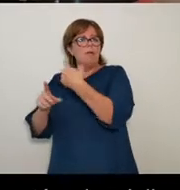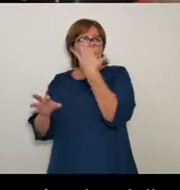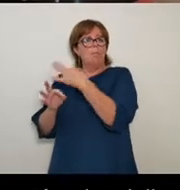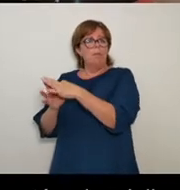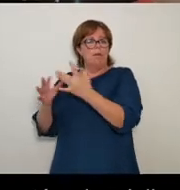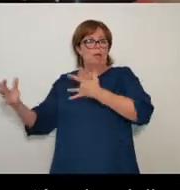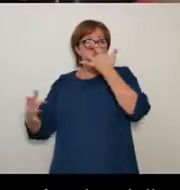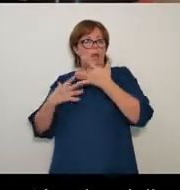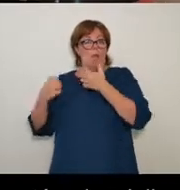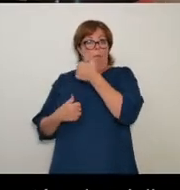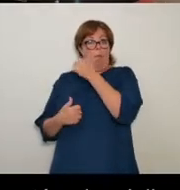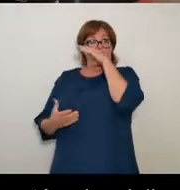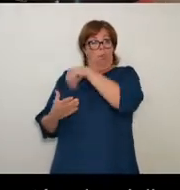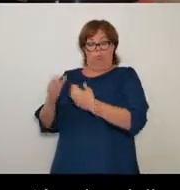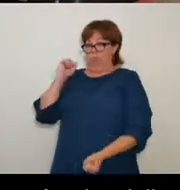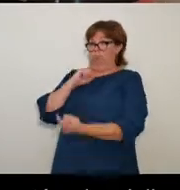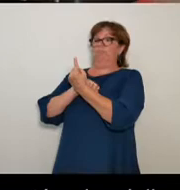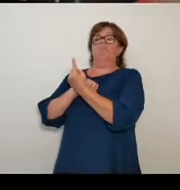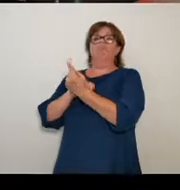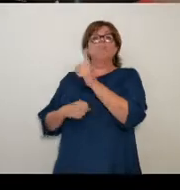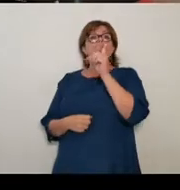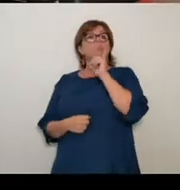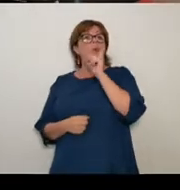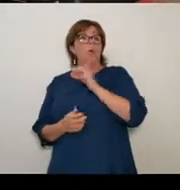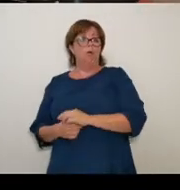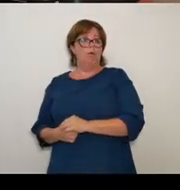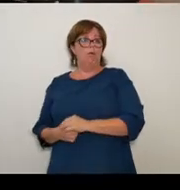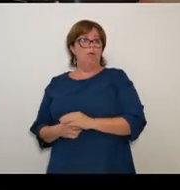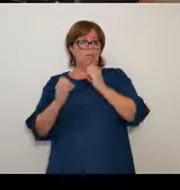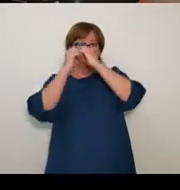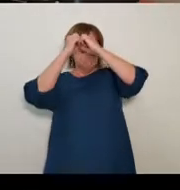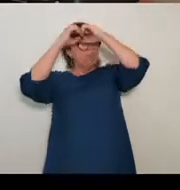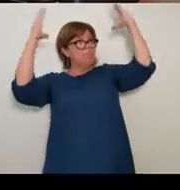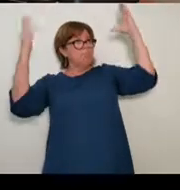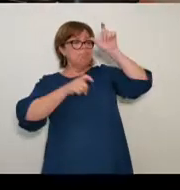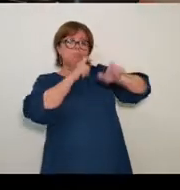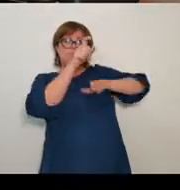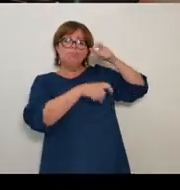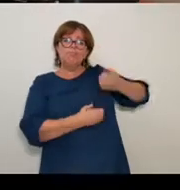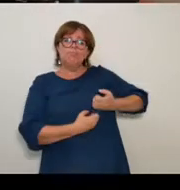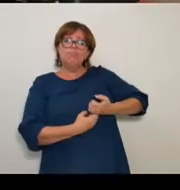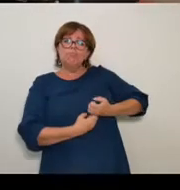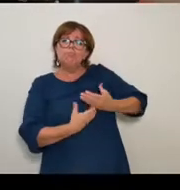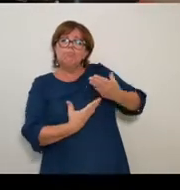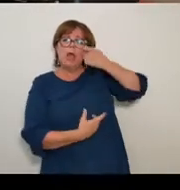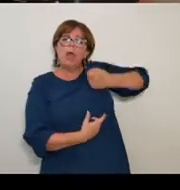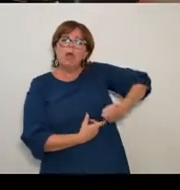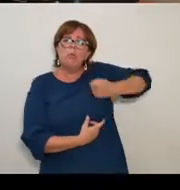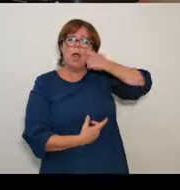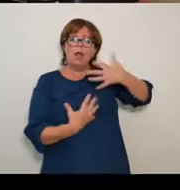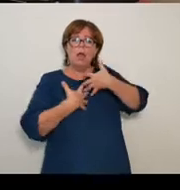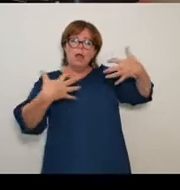détonnent de la perception commune, de l'habitude et des considérations expertes,